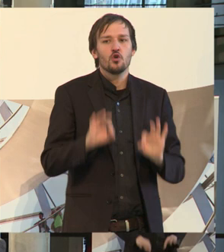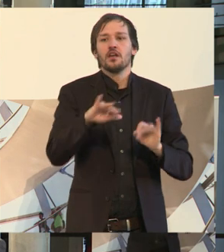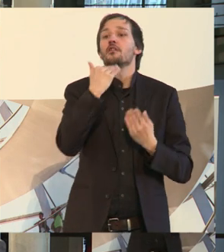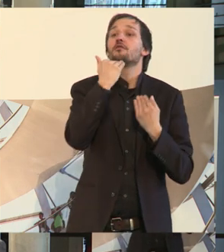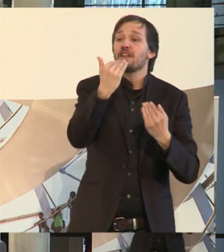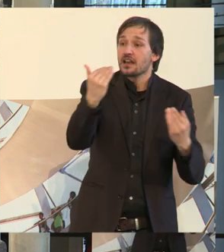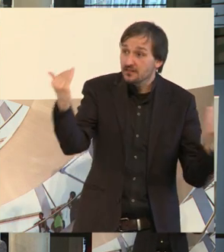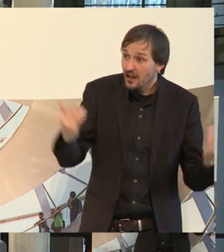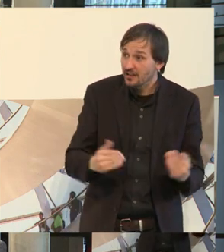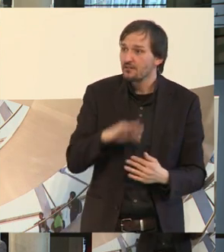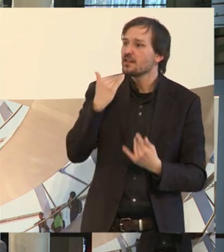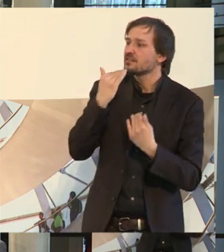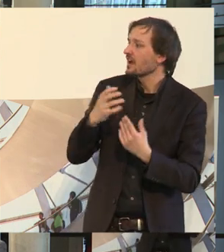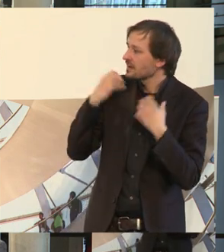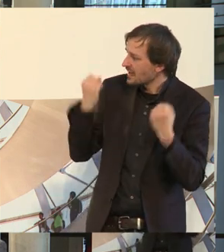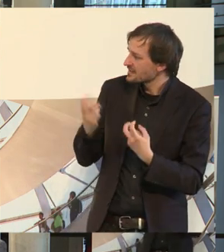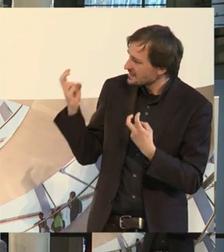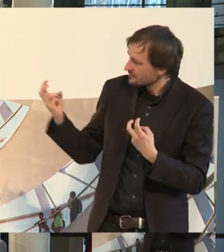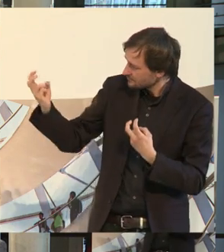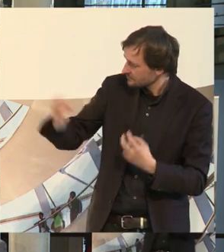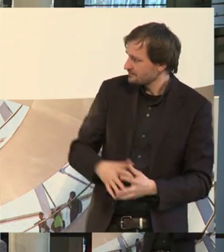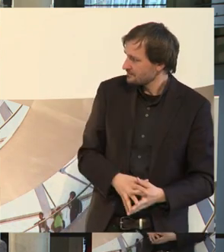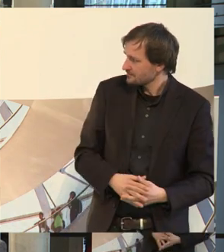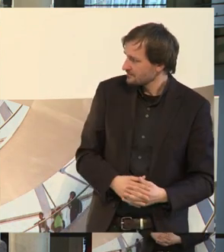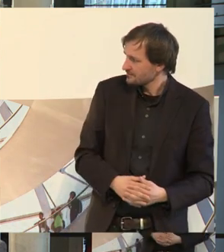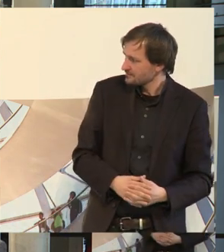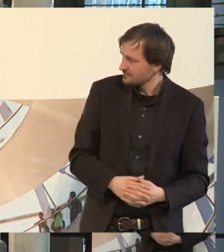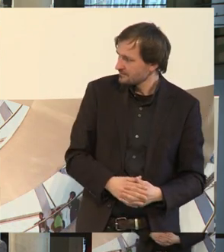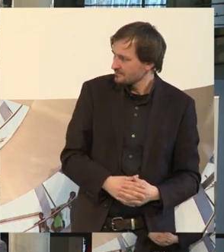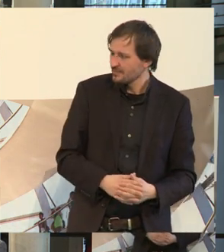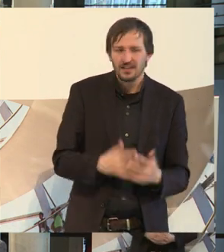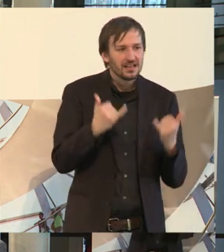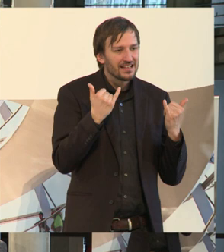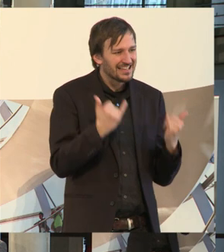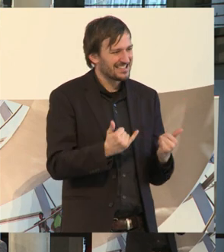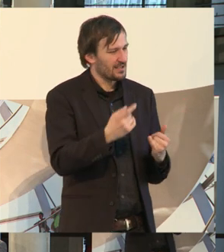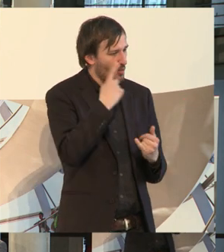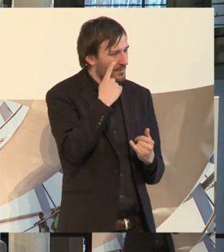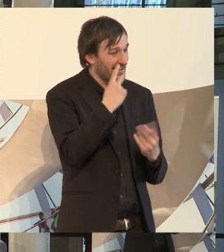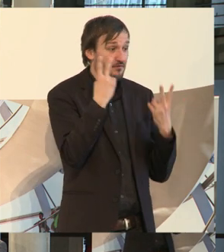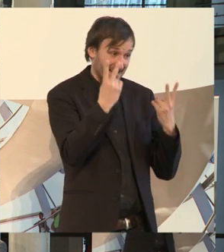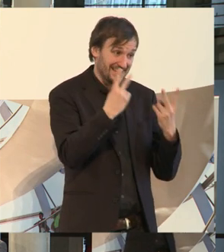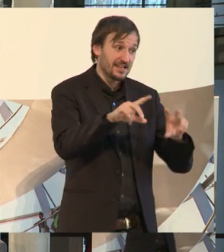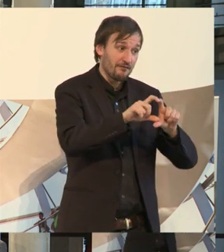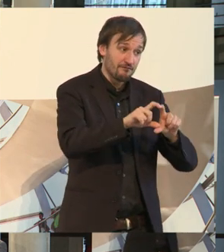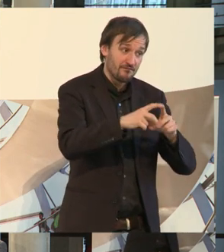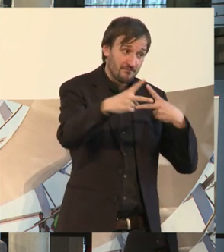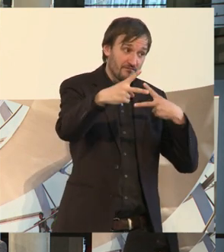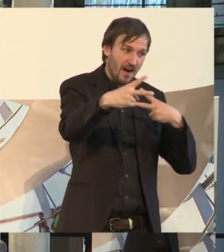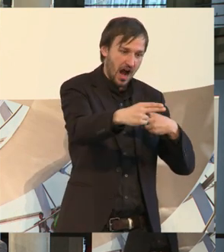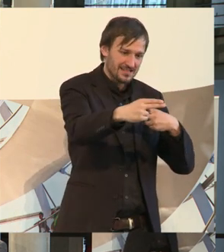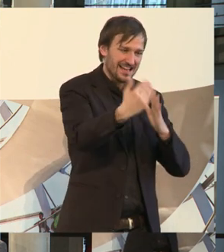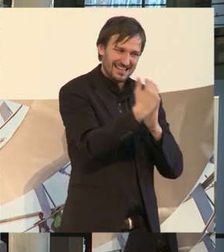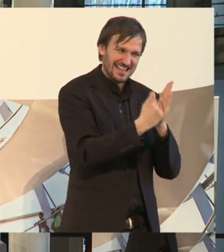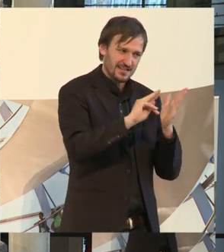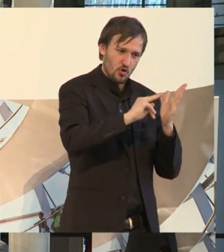herzlich den Gästen auf dem Podium, dem Publikum. Ich glaube, wir sind hier in einer gerade ganz entscheidenden Phase, die nicht nur auf rechtlicher Ebene ganz viel